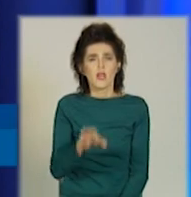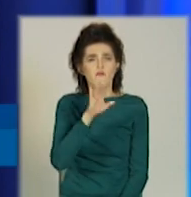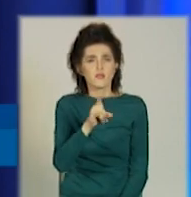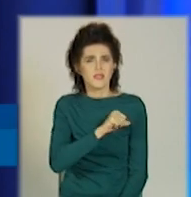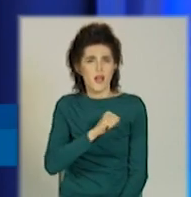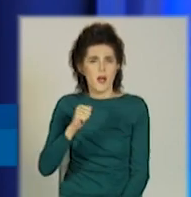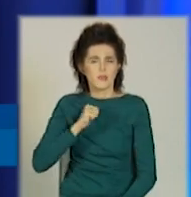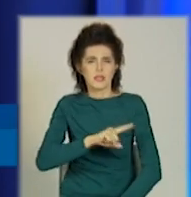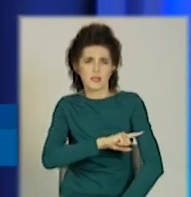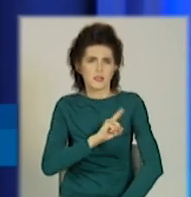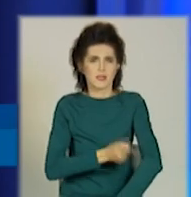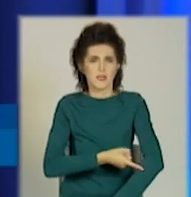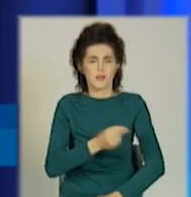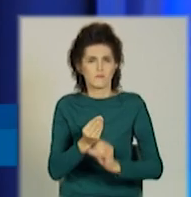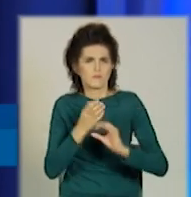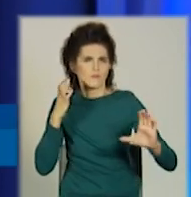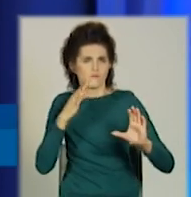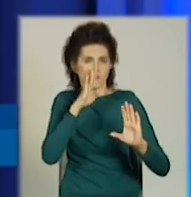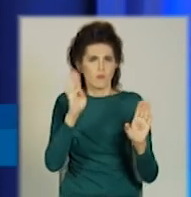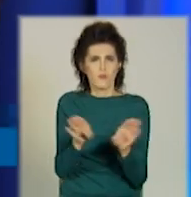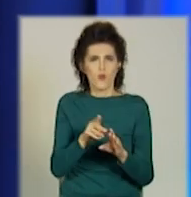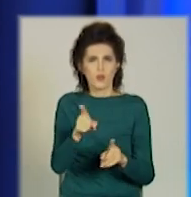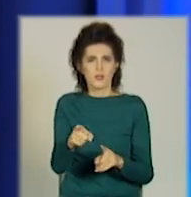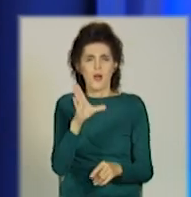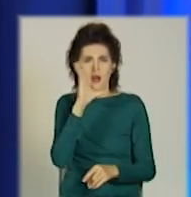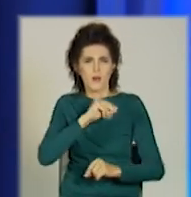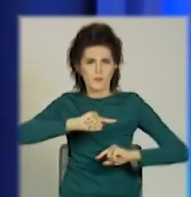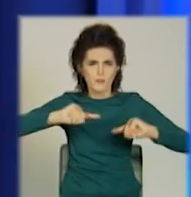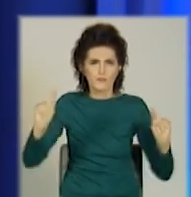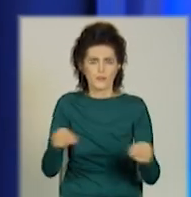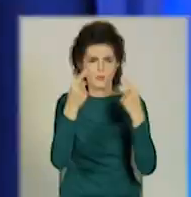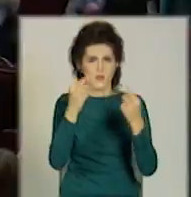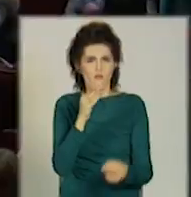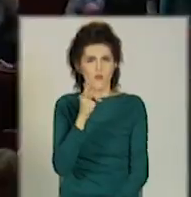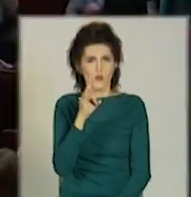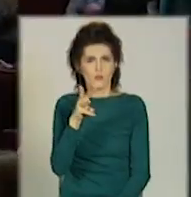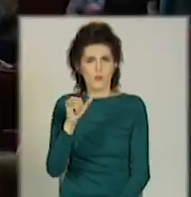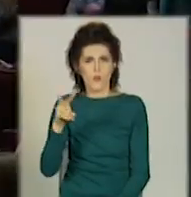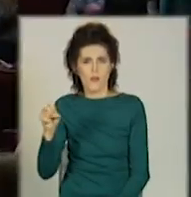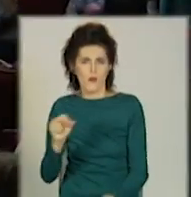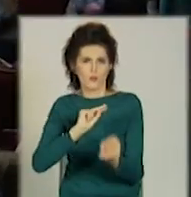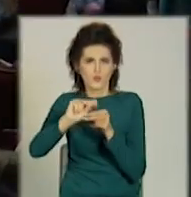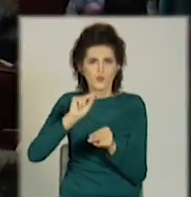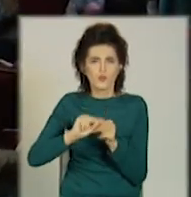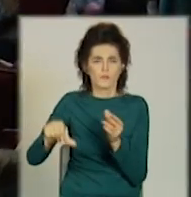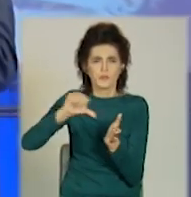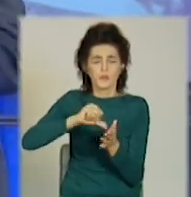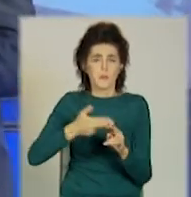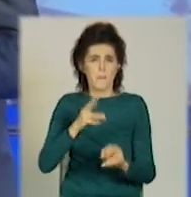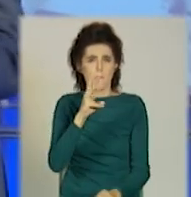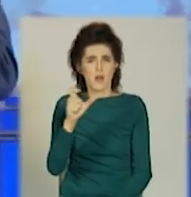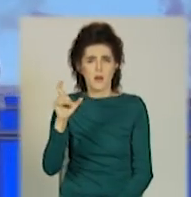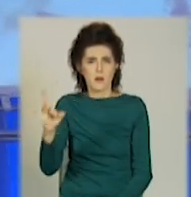мировоззріння, створюють форму і підтримання нашим дітям. Кращим педагогам міський голова